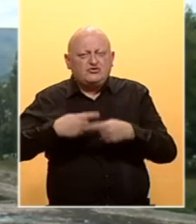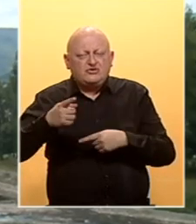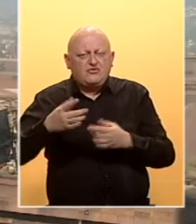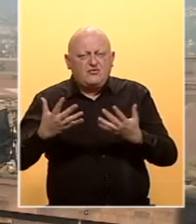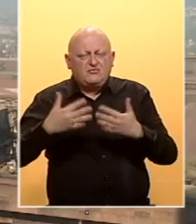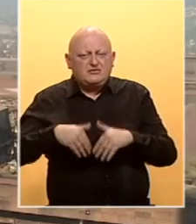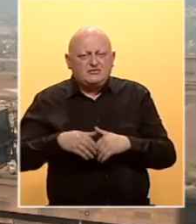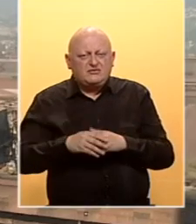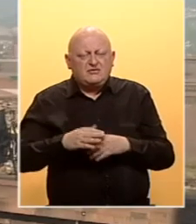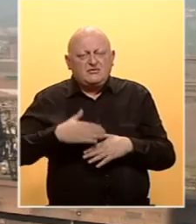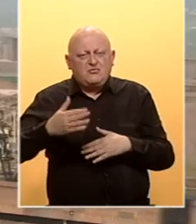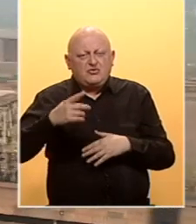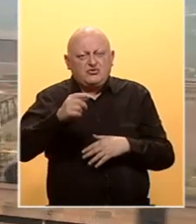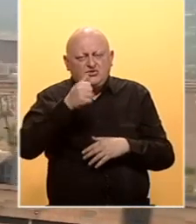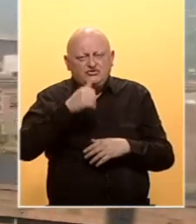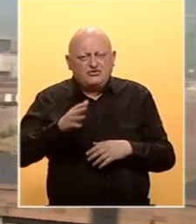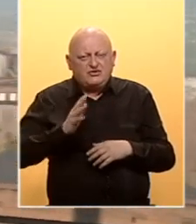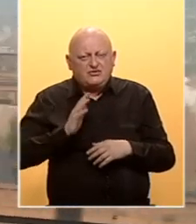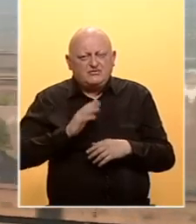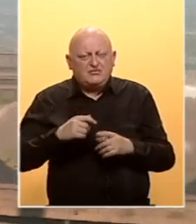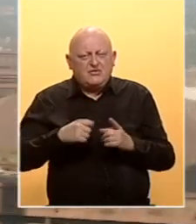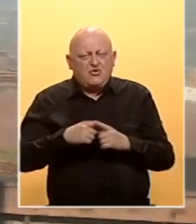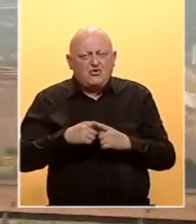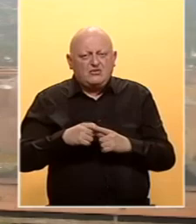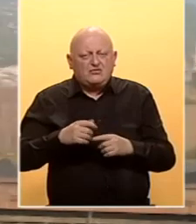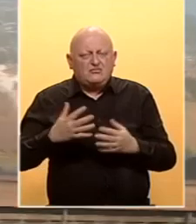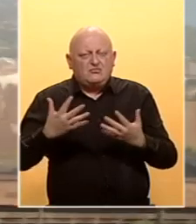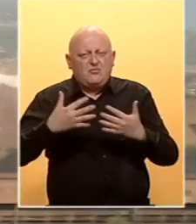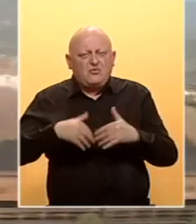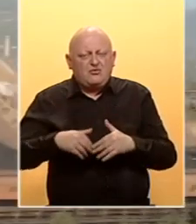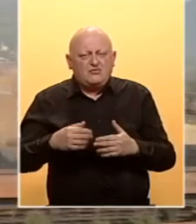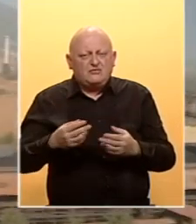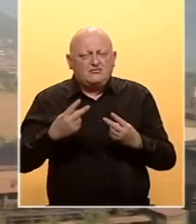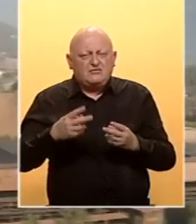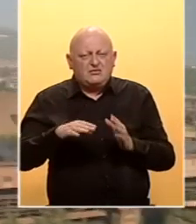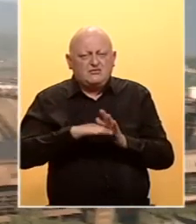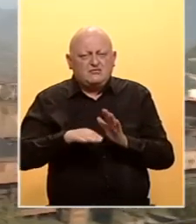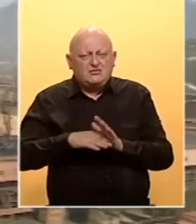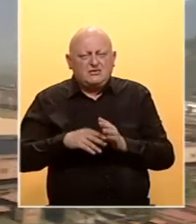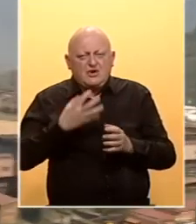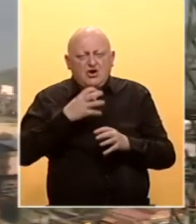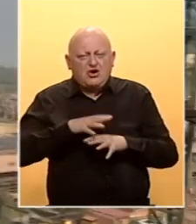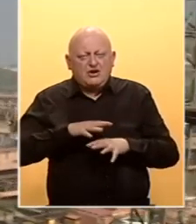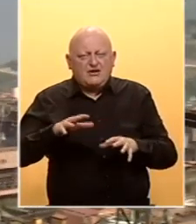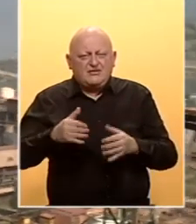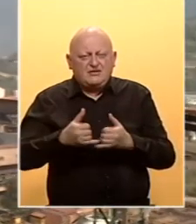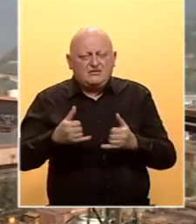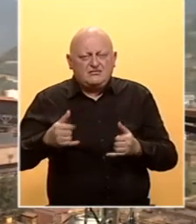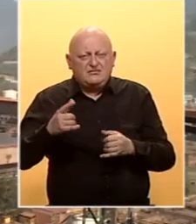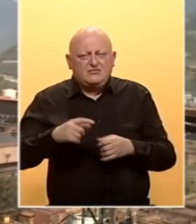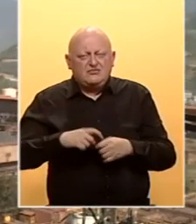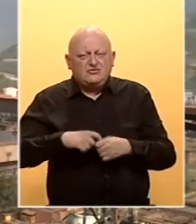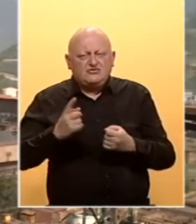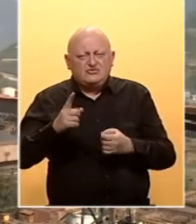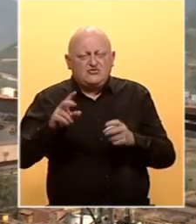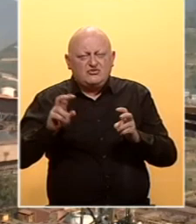kompaniji. Pored toga što je najopasnije koksara je međutim i postrujenje koje je najbitnije u procesu zagrijavanja grada, zbog čega je njeno isključivanje